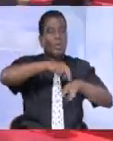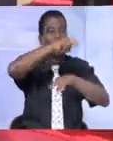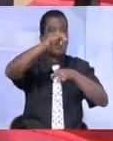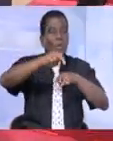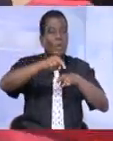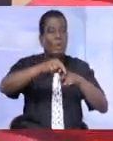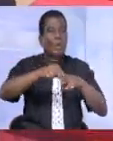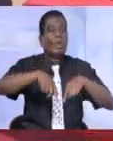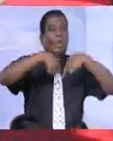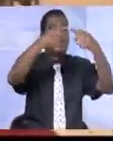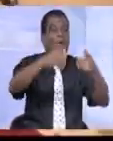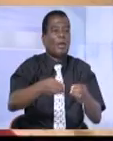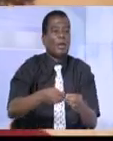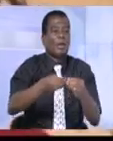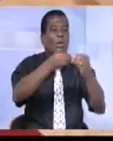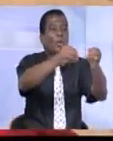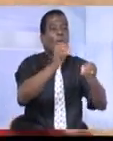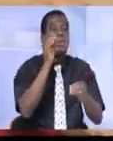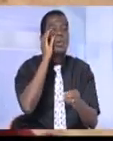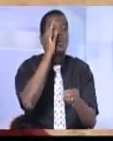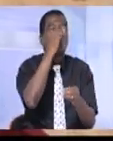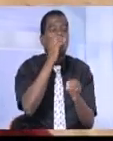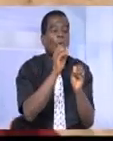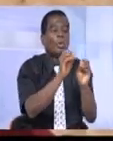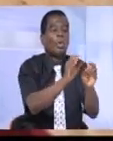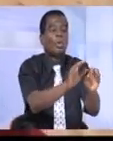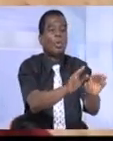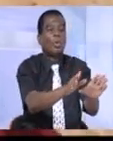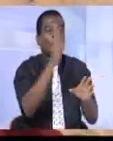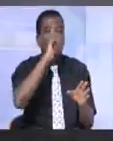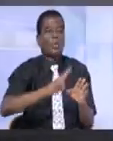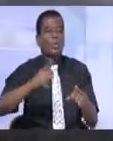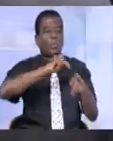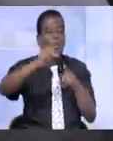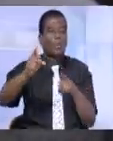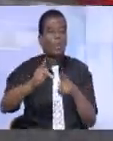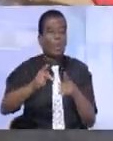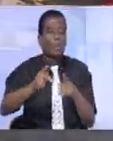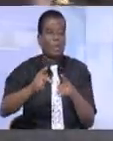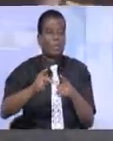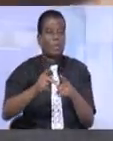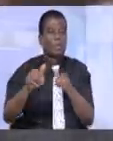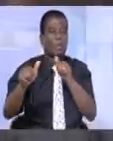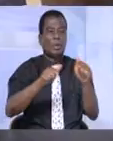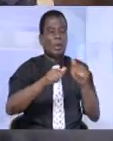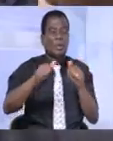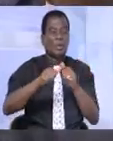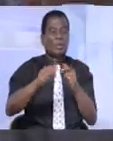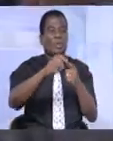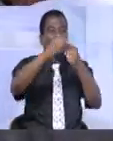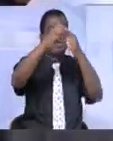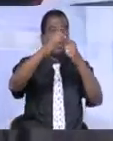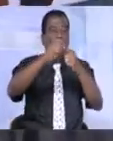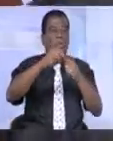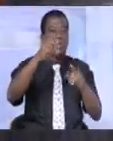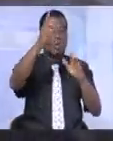République est allé déposer une gerbe de fleurs, un hommage aux victimes. Un acte symbolique en ce dernier jour